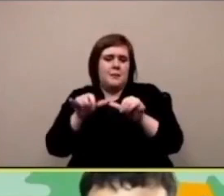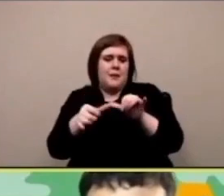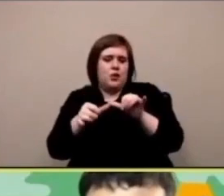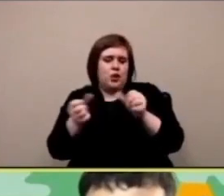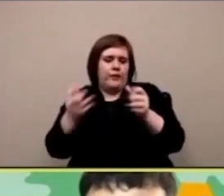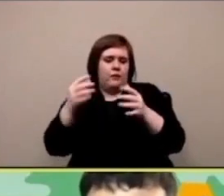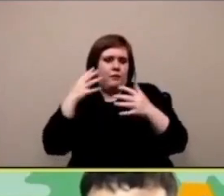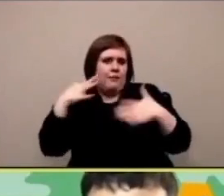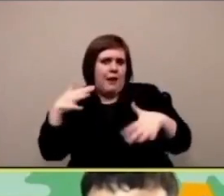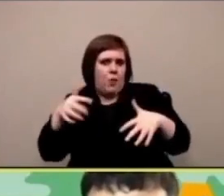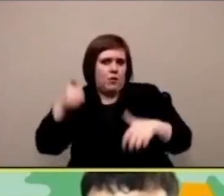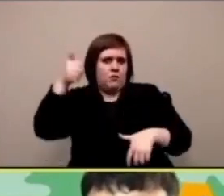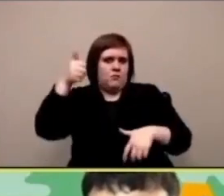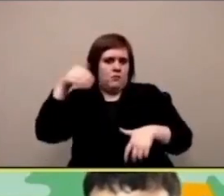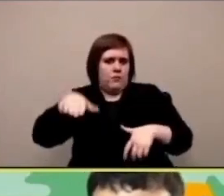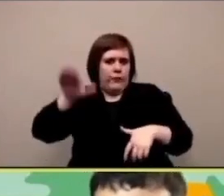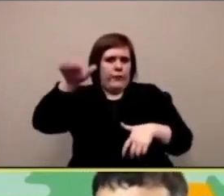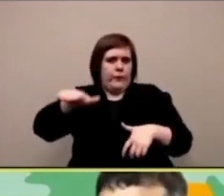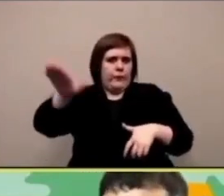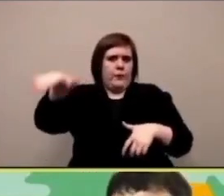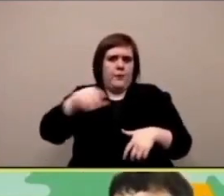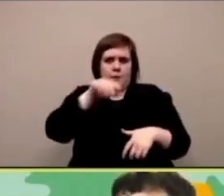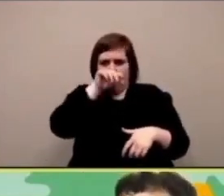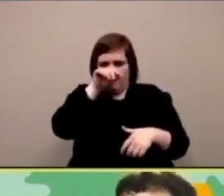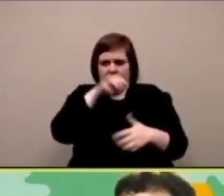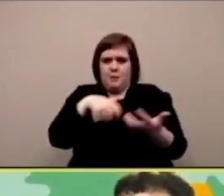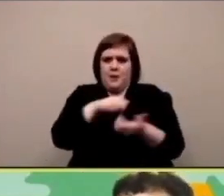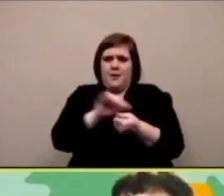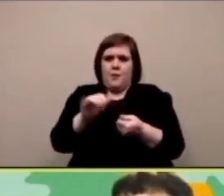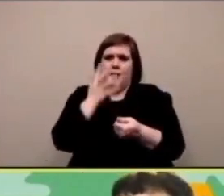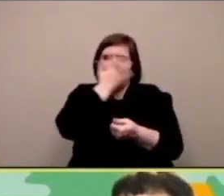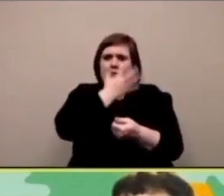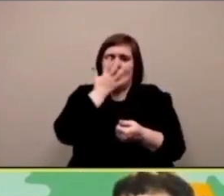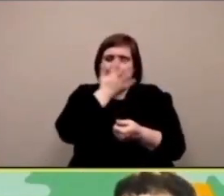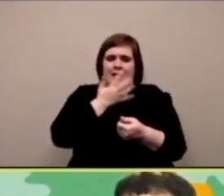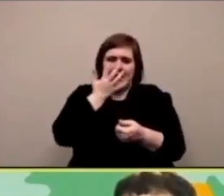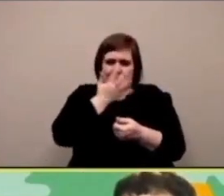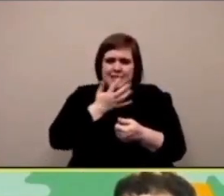se metto un check nella casella